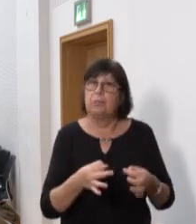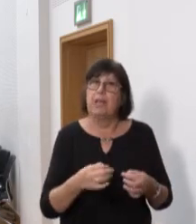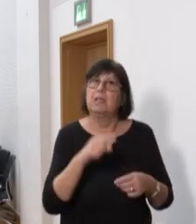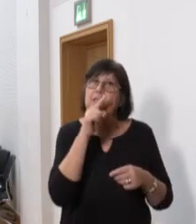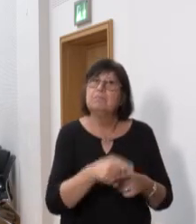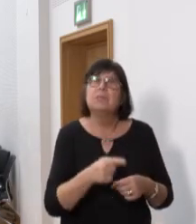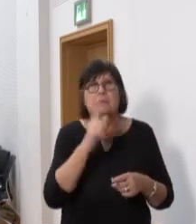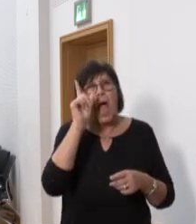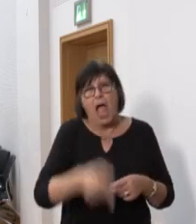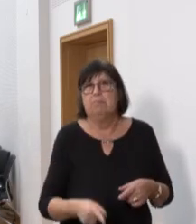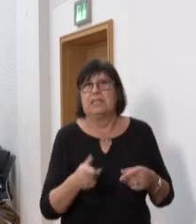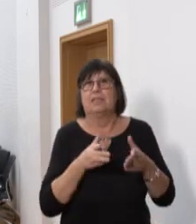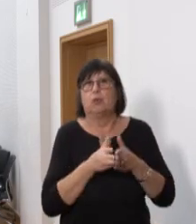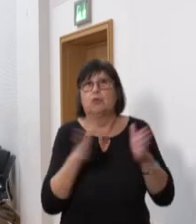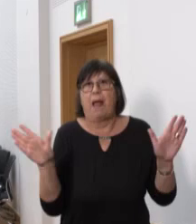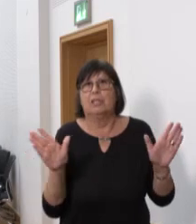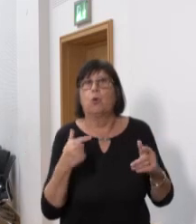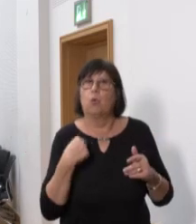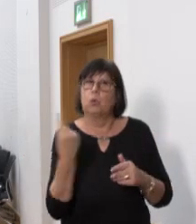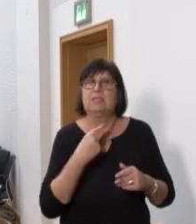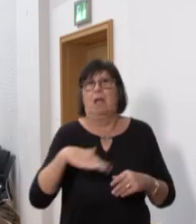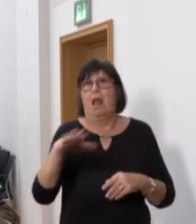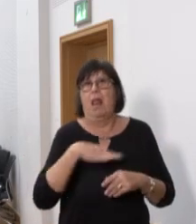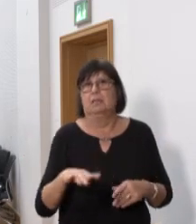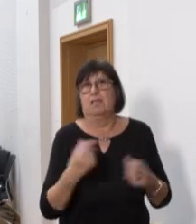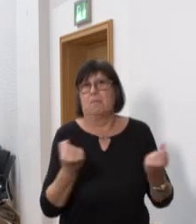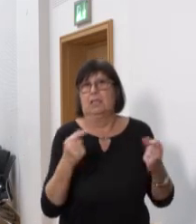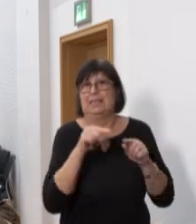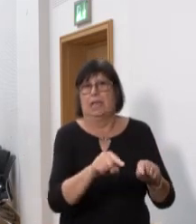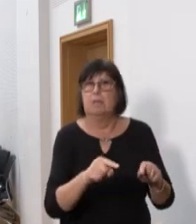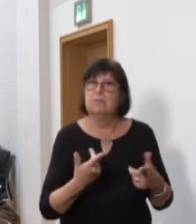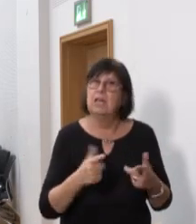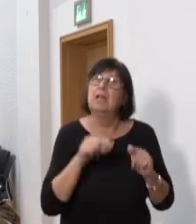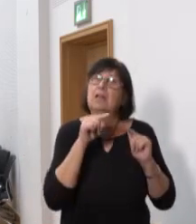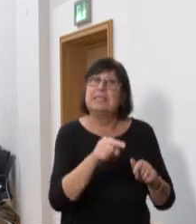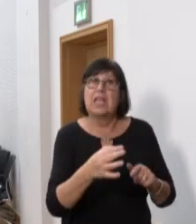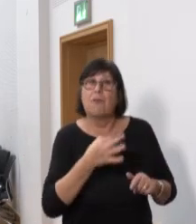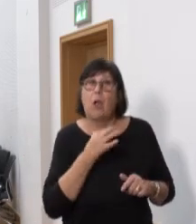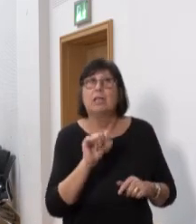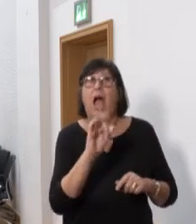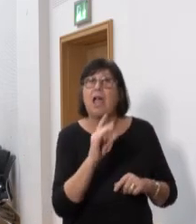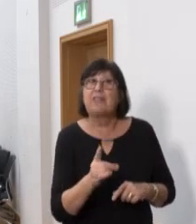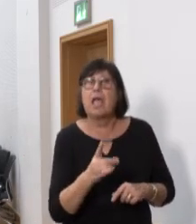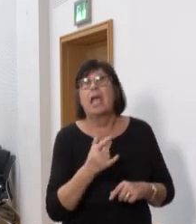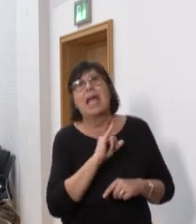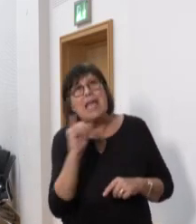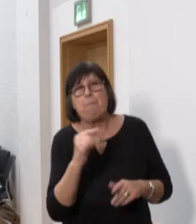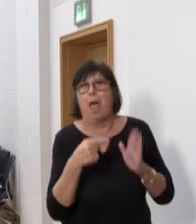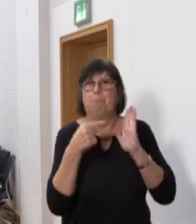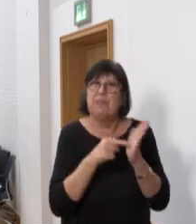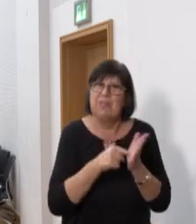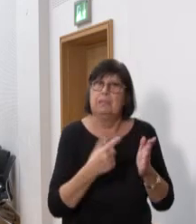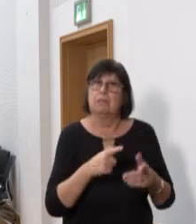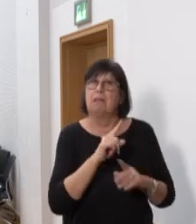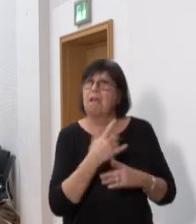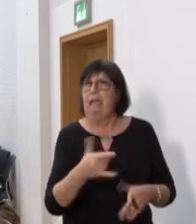zur Spaltung unseres Landes bei. Aber genau das wollen Sie ja. Die AfD hat immer wieder bewiesen, dass sie nicht